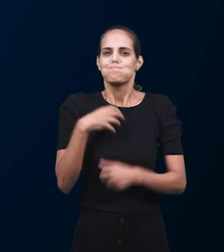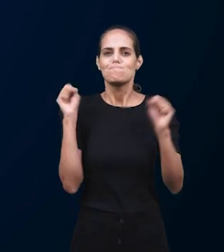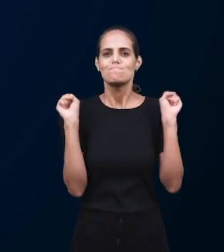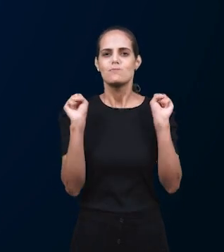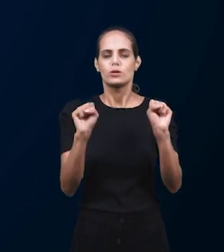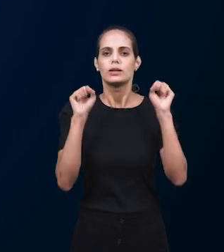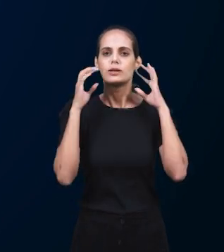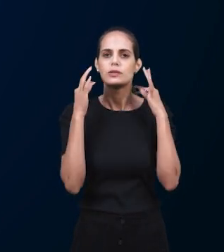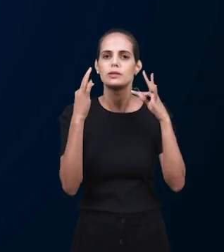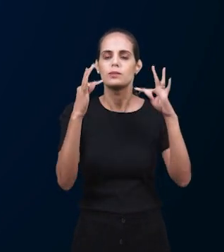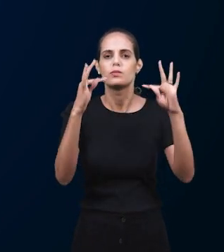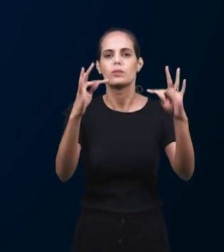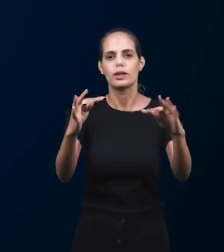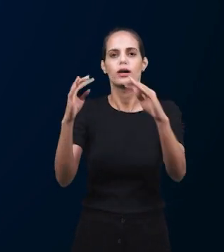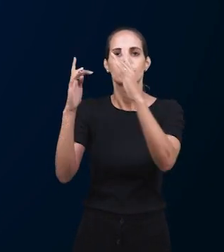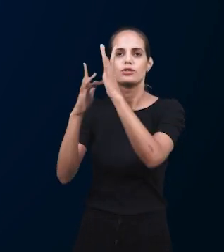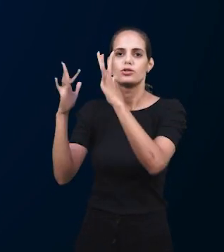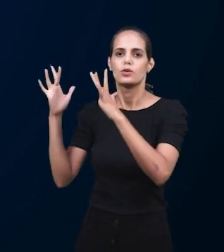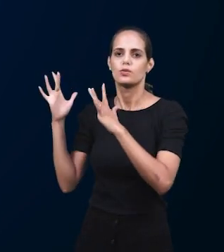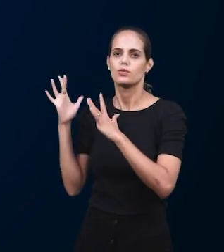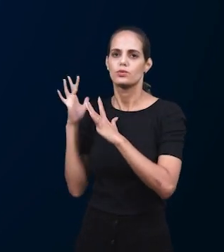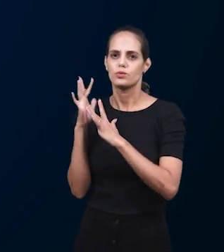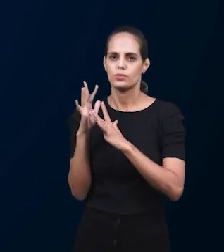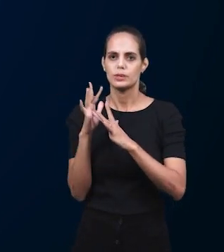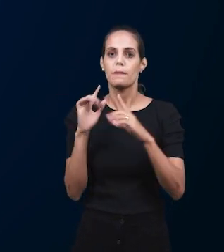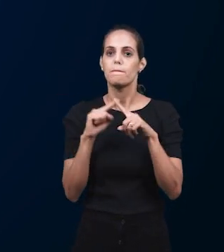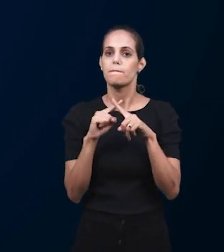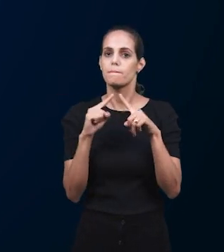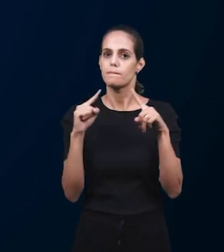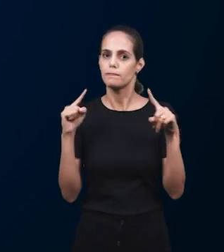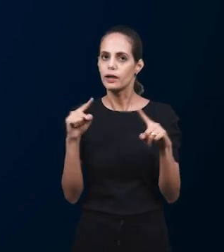жизнью показывать Христа,